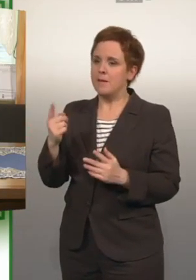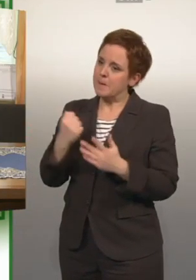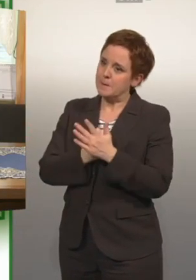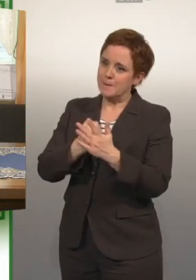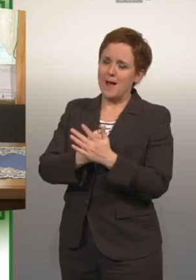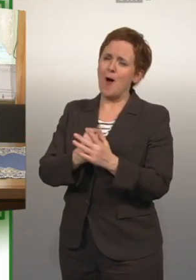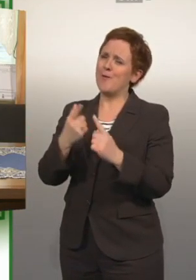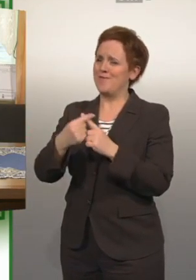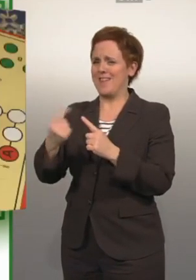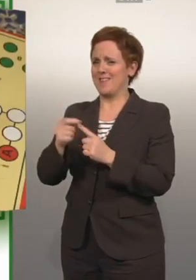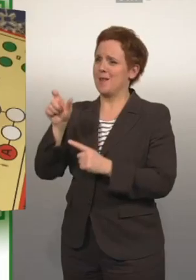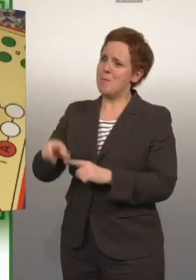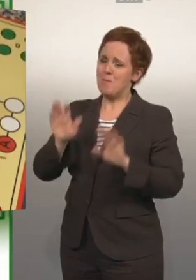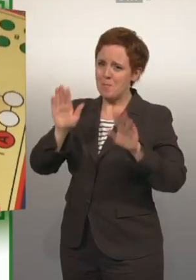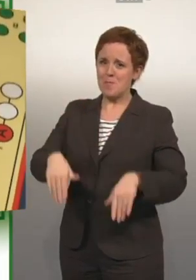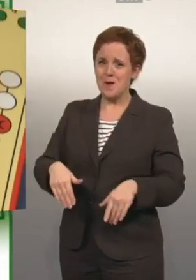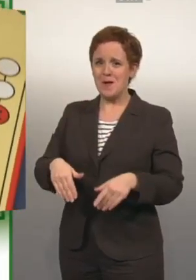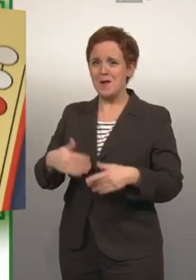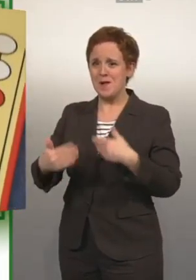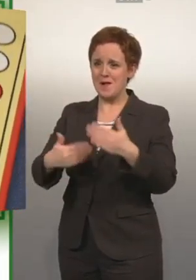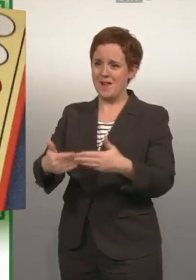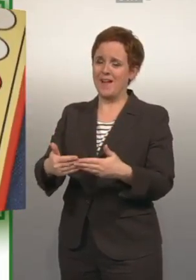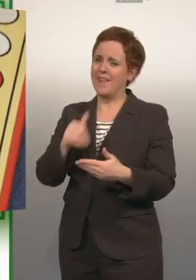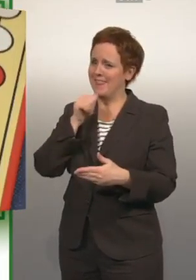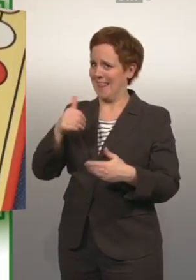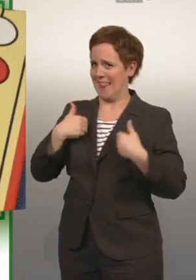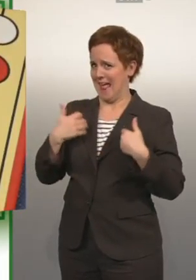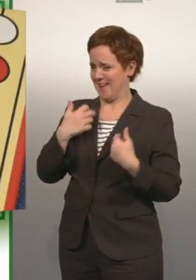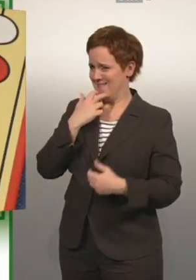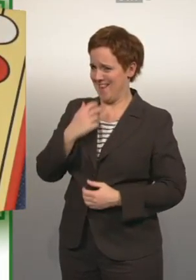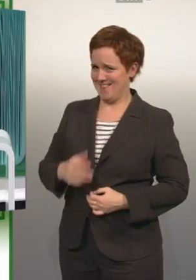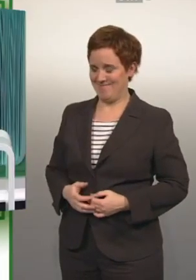unerschütterlichen Humors, bis dahin möglichst nicht ärgern.